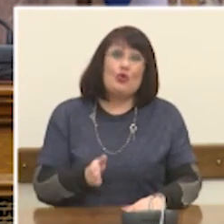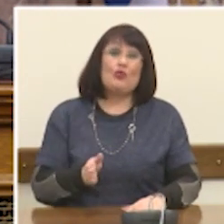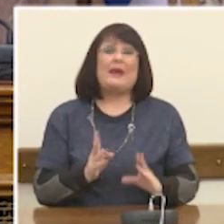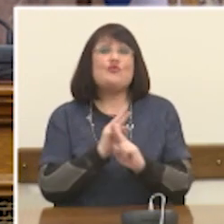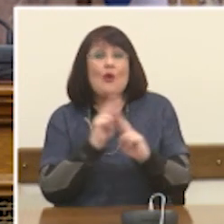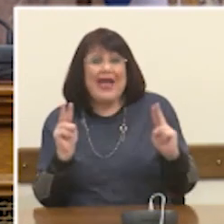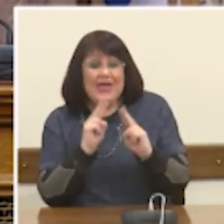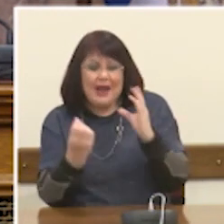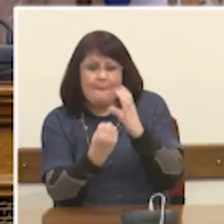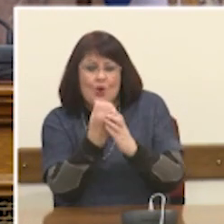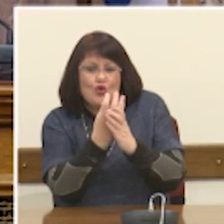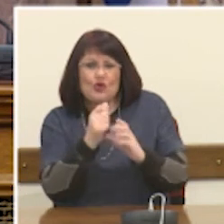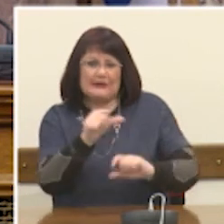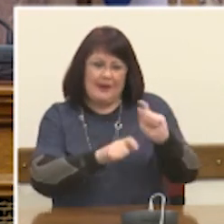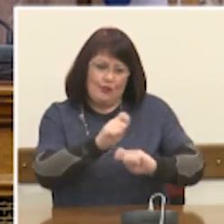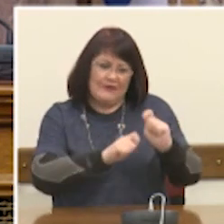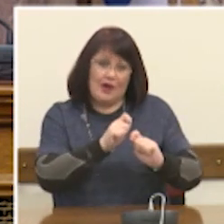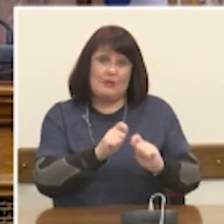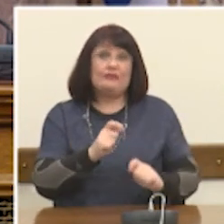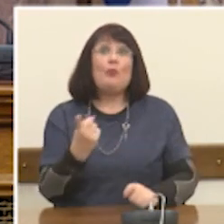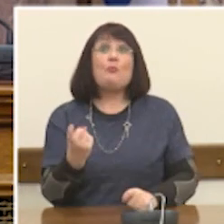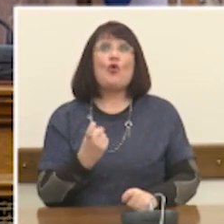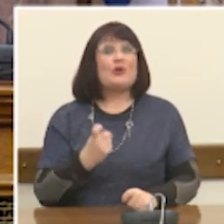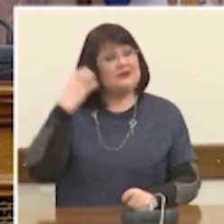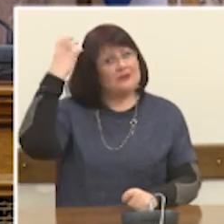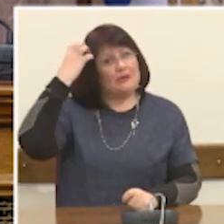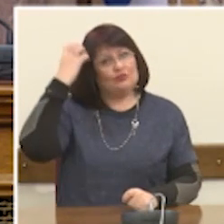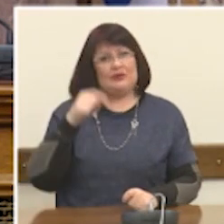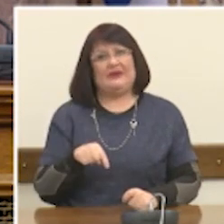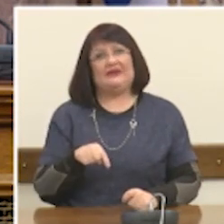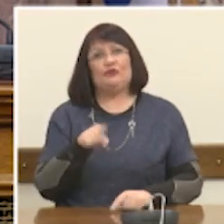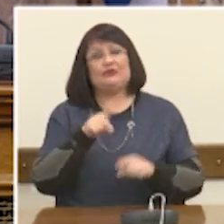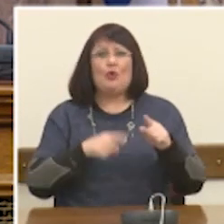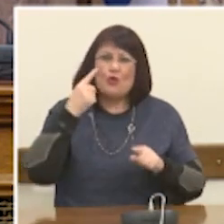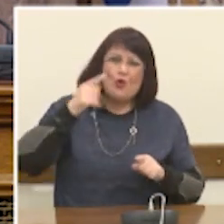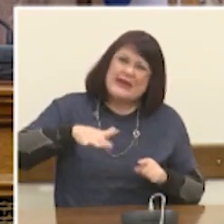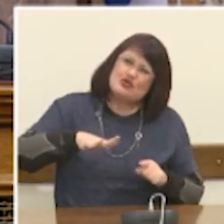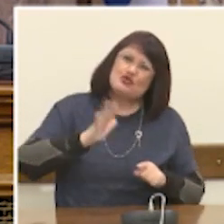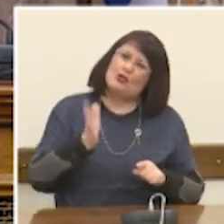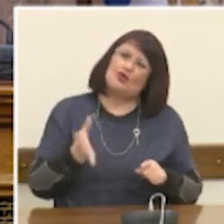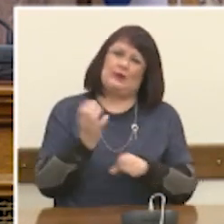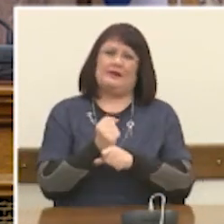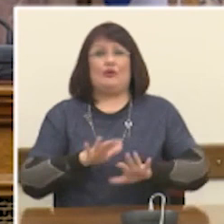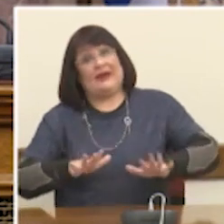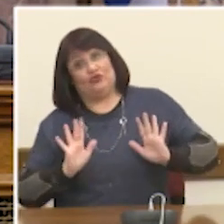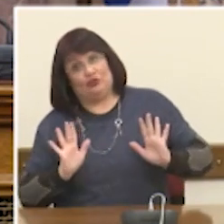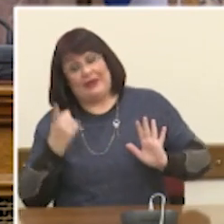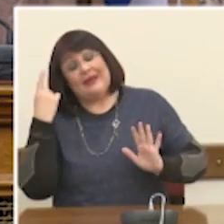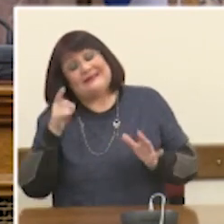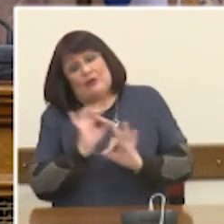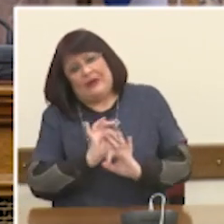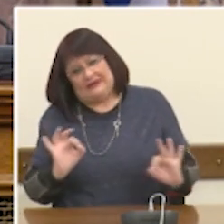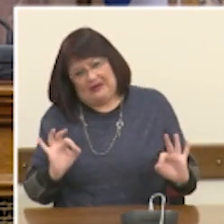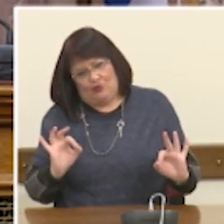μεγάλη επιστημονική πρόκληση. Και μόνο ενδείξεις μπορούμε να έχουμε σήμερα για το πώς θα